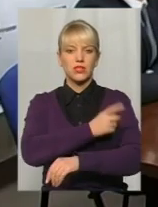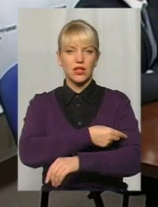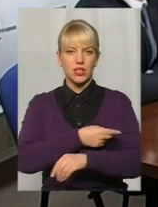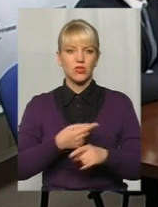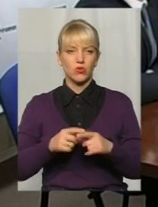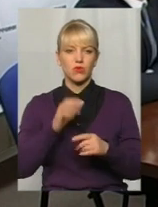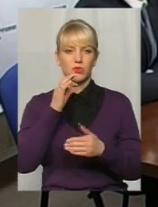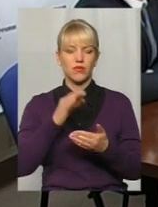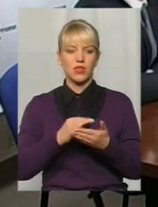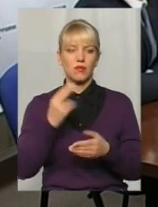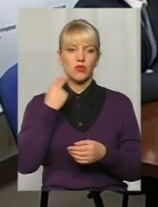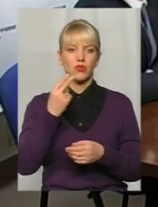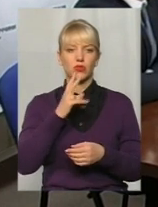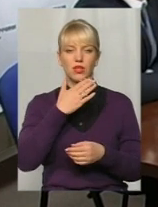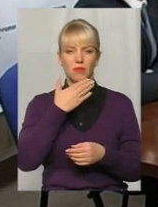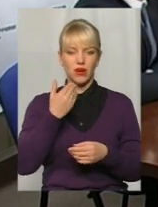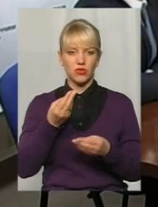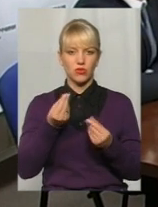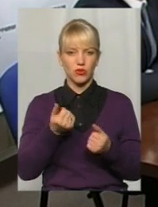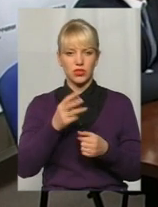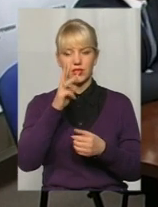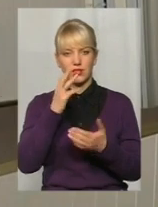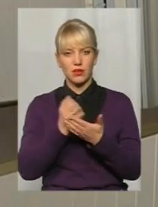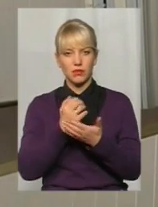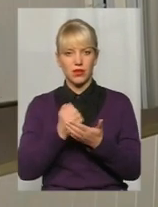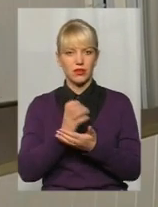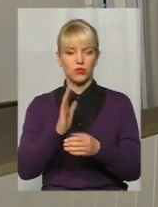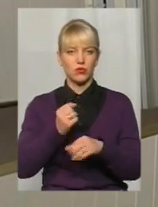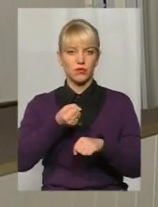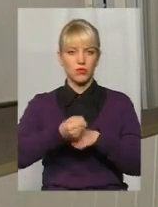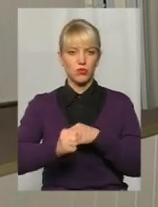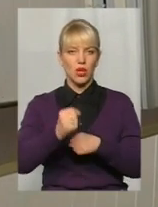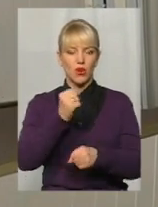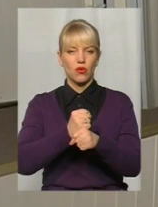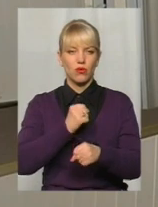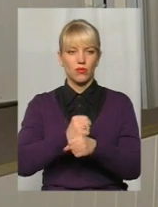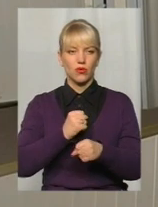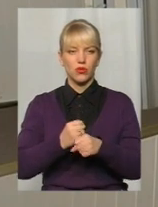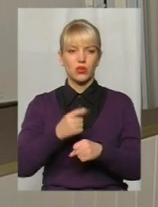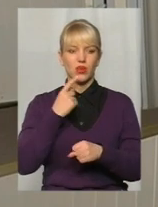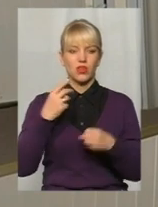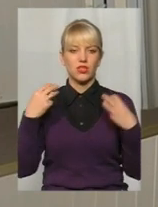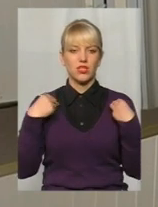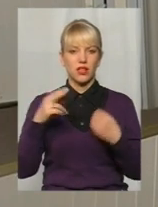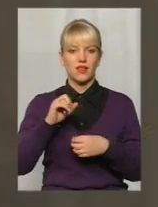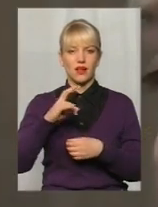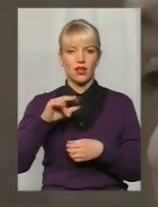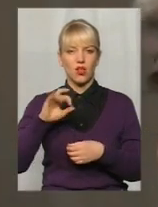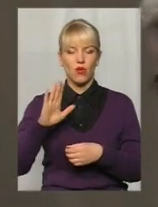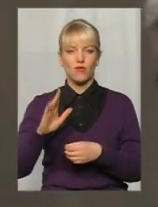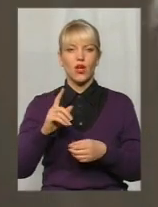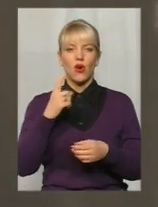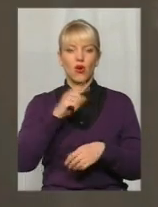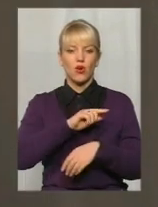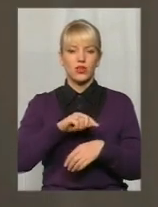зайнятості, примусово відправлятимуть на громадські роботи, каже начальник Хмельницького міськрайонного відділу з питань пробації Андрій Данілов. Година суспільних